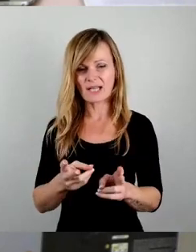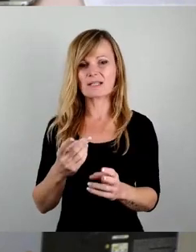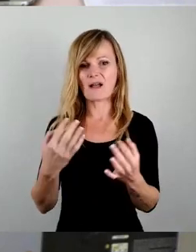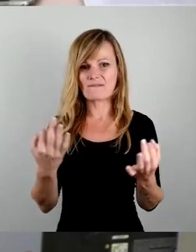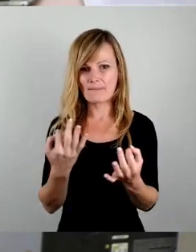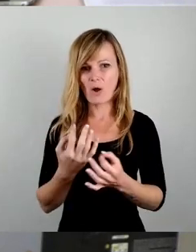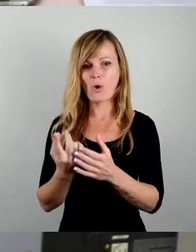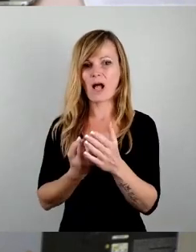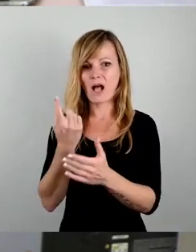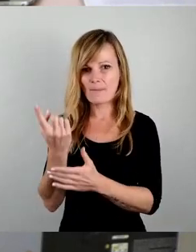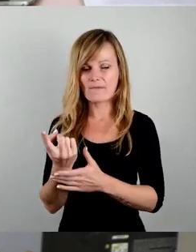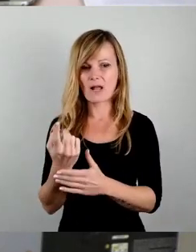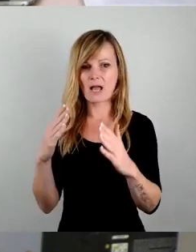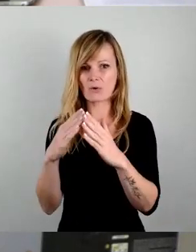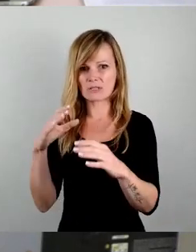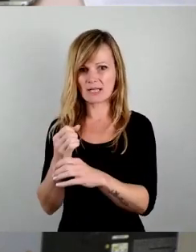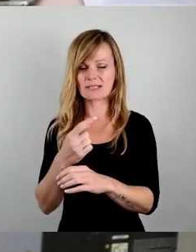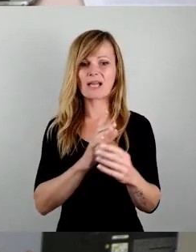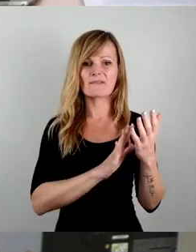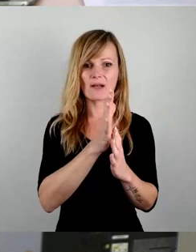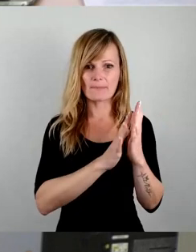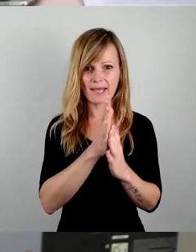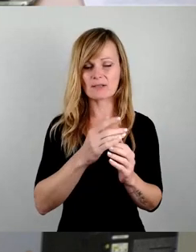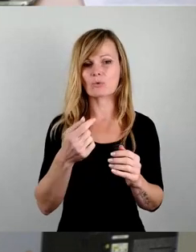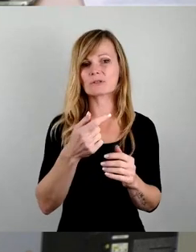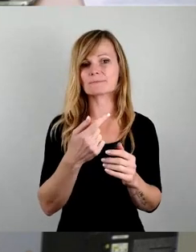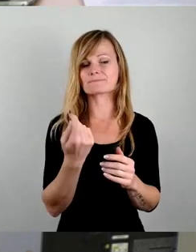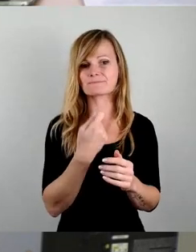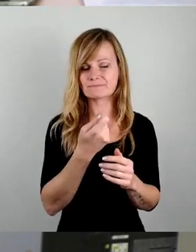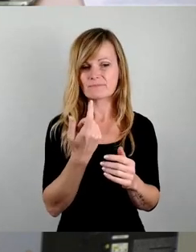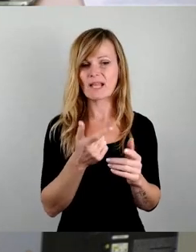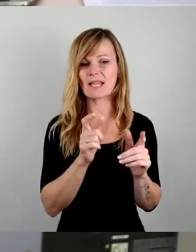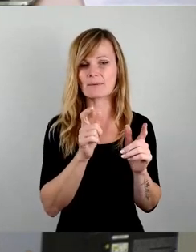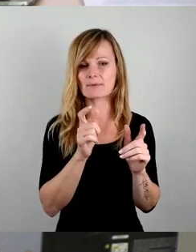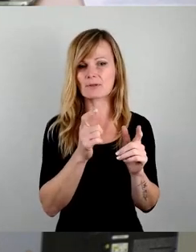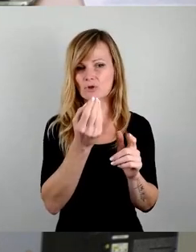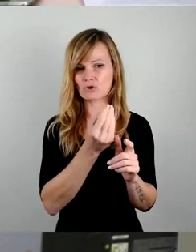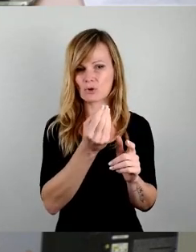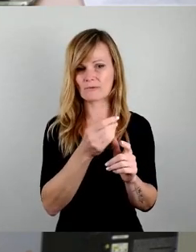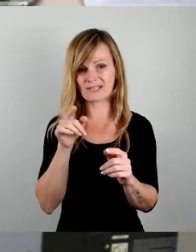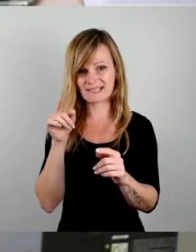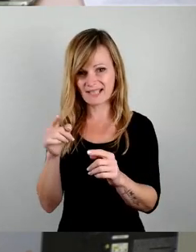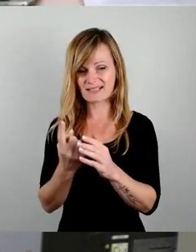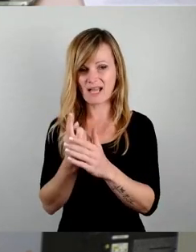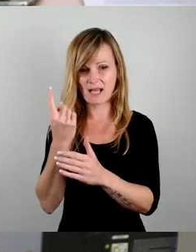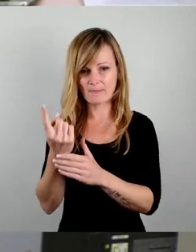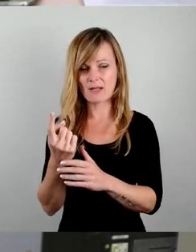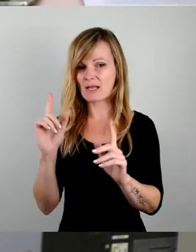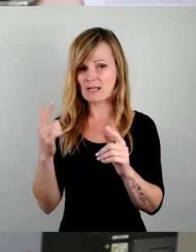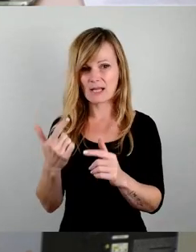Anders als bei Brenn- und Treibstoffen haben sie also keine klimaschützenden Lenkungswirkungen und sind somit auch nicht